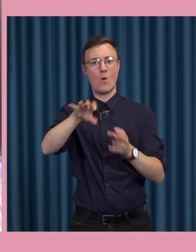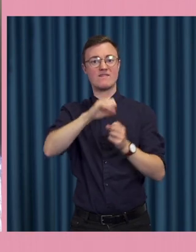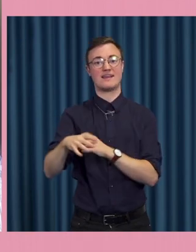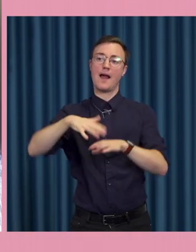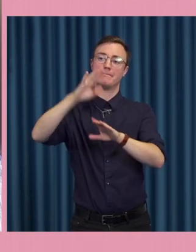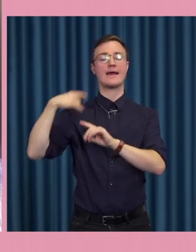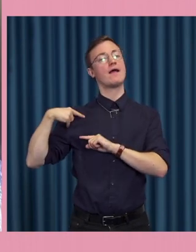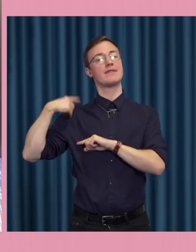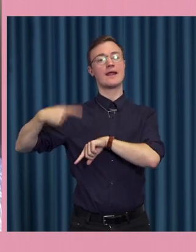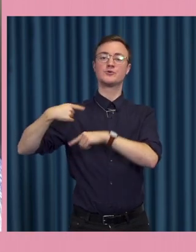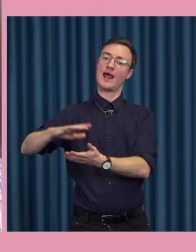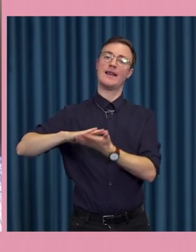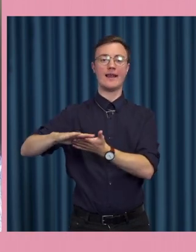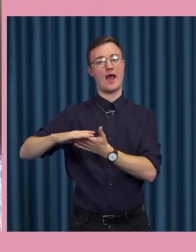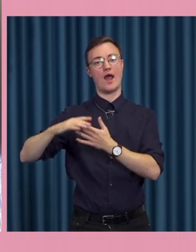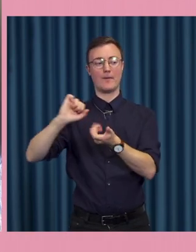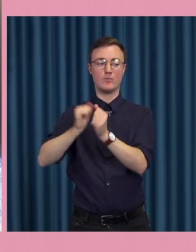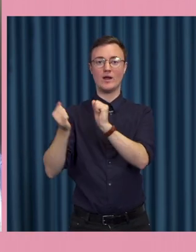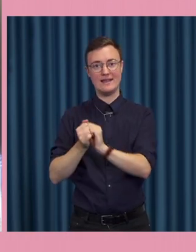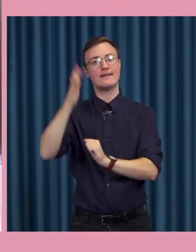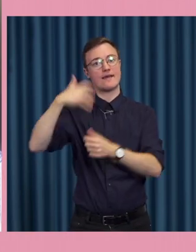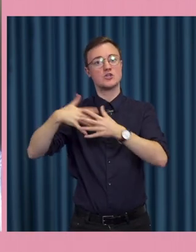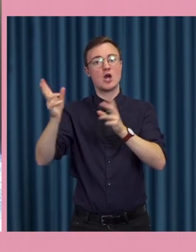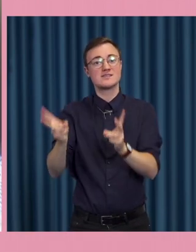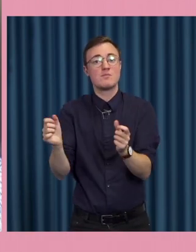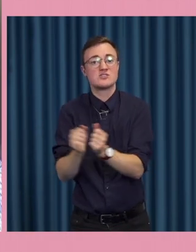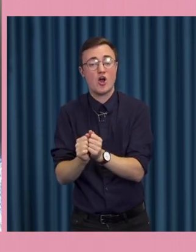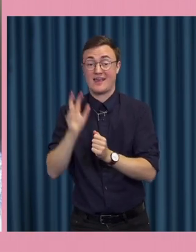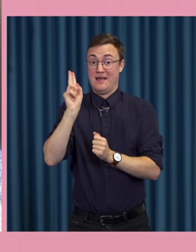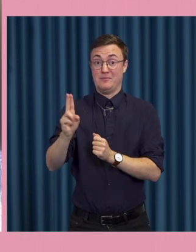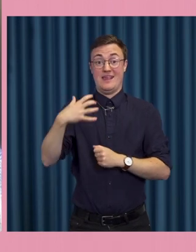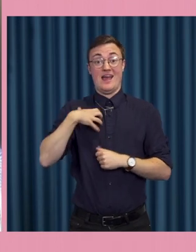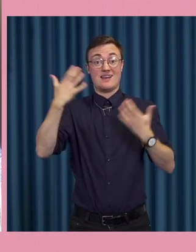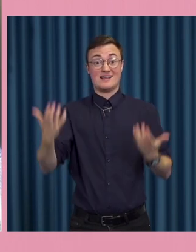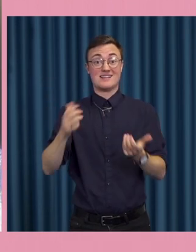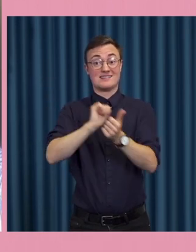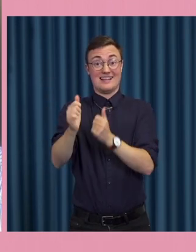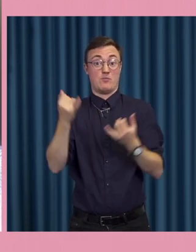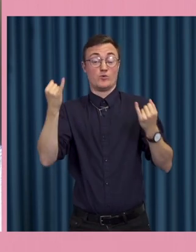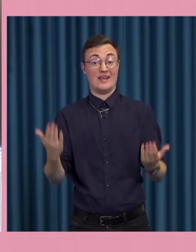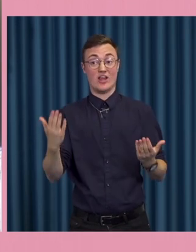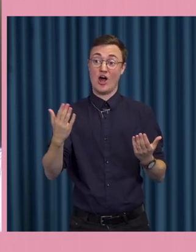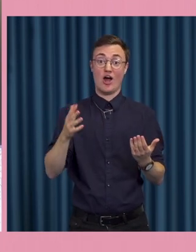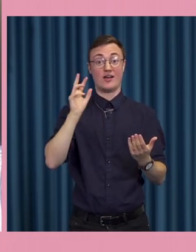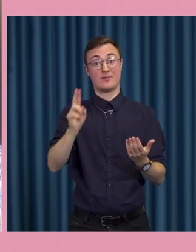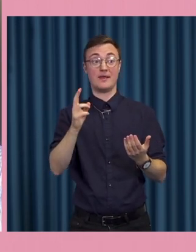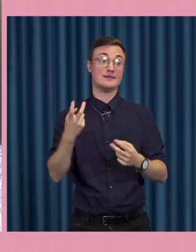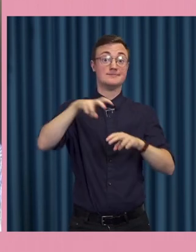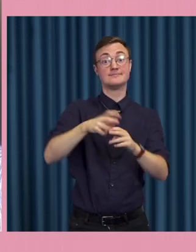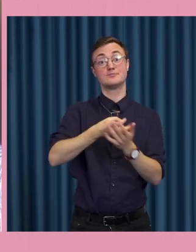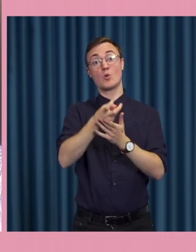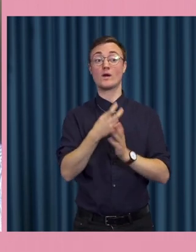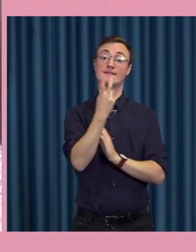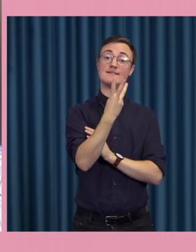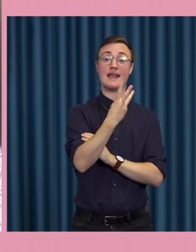politiker ja men det är ju så att det finns ju knappast någon riksdagsledamot som inte sätter sig på tåget i tre fyra timmar för att